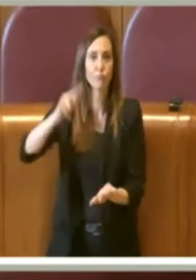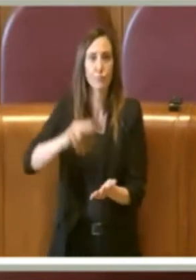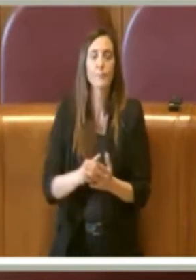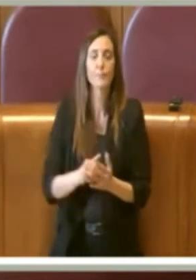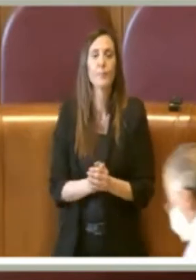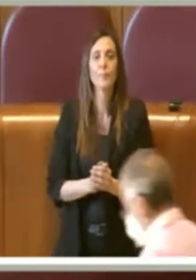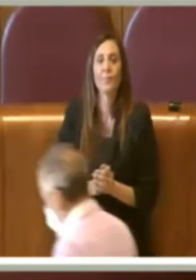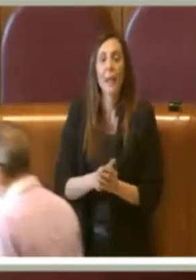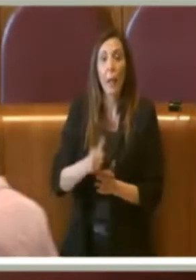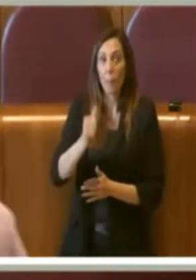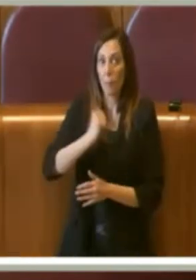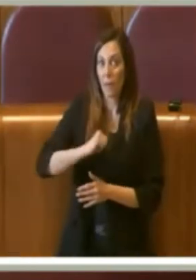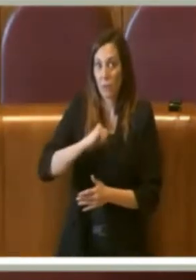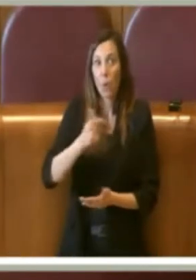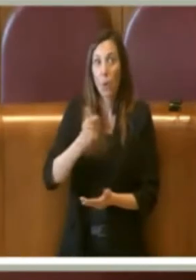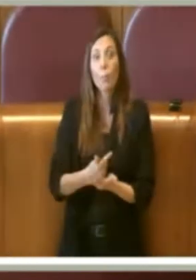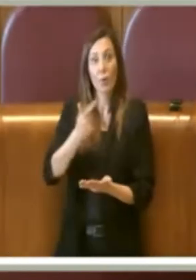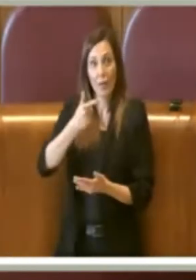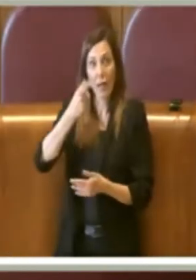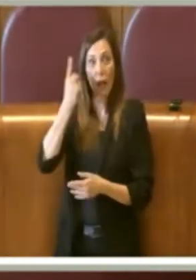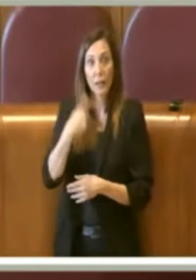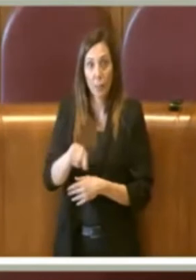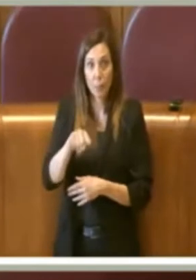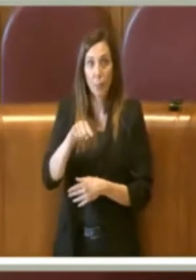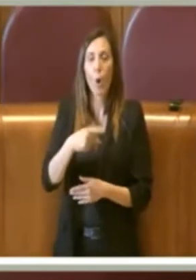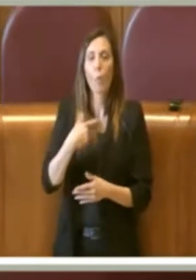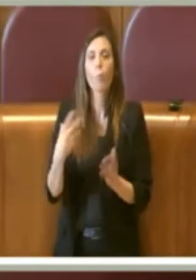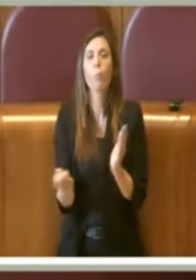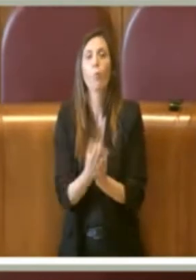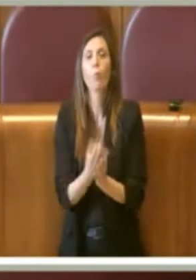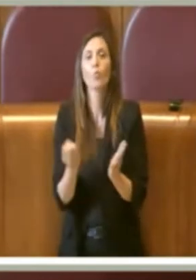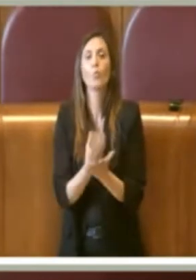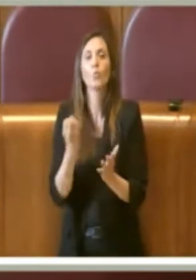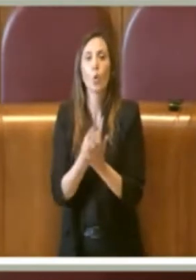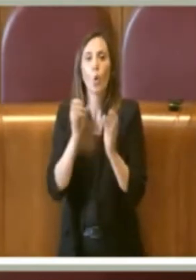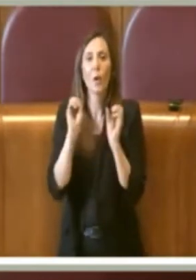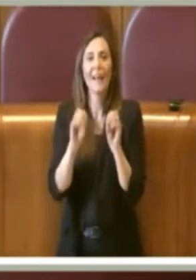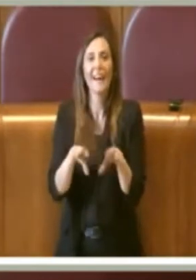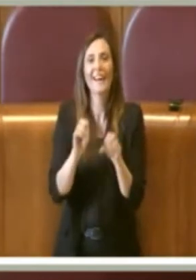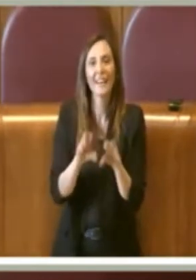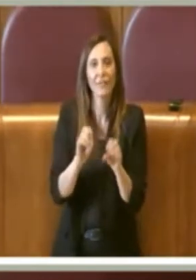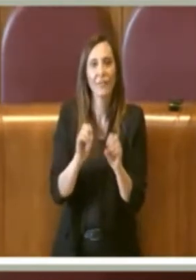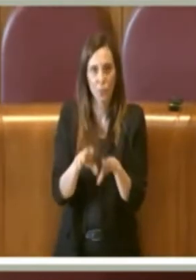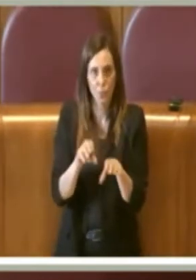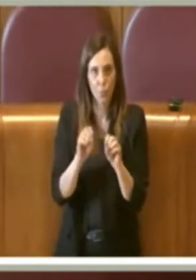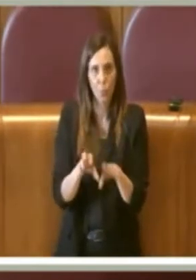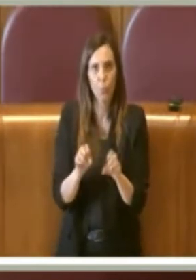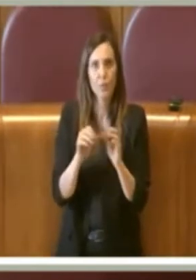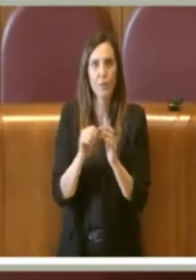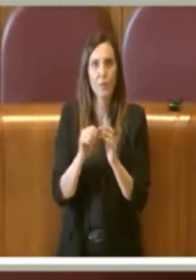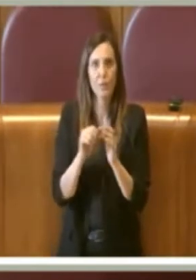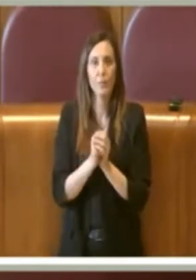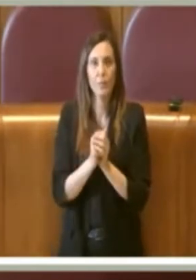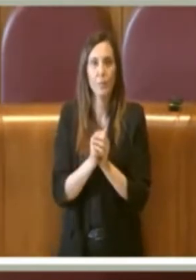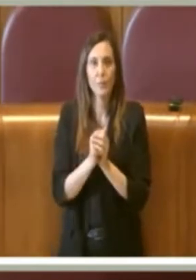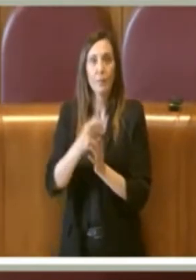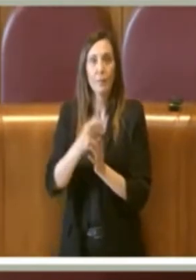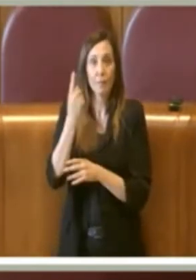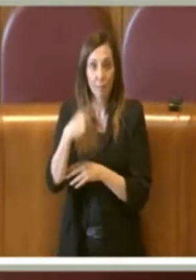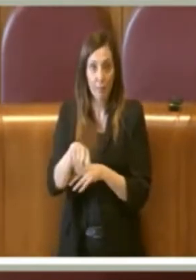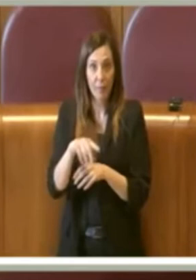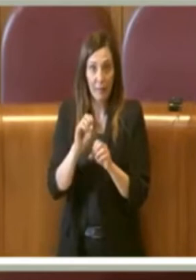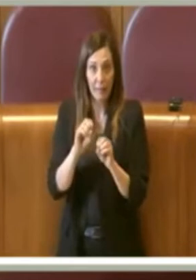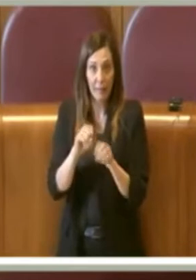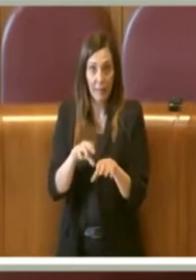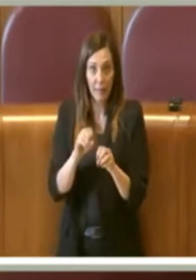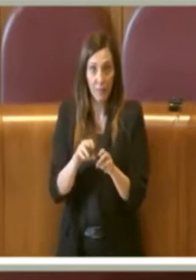Vi una prevenzione importante anche sulla produzione di rifiuti e sulla riduzione dei rifiuti,